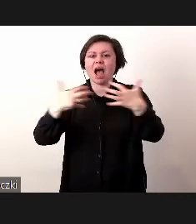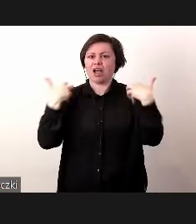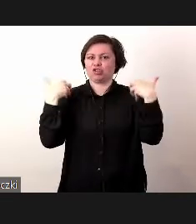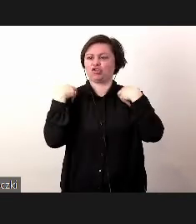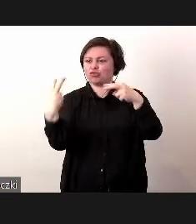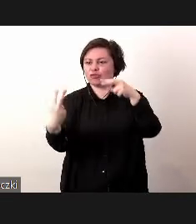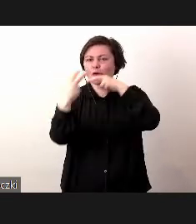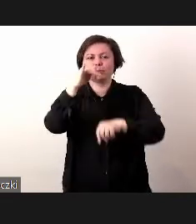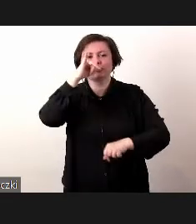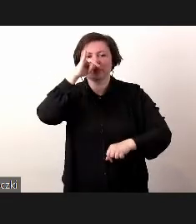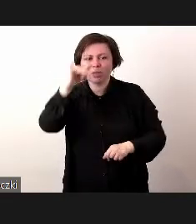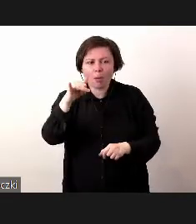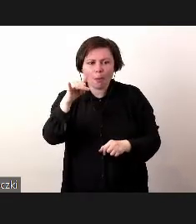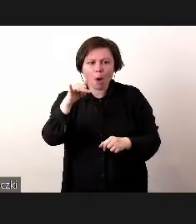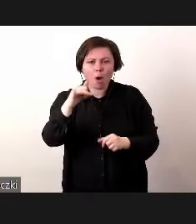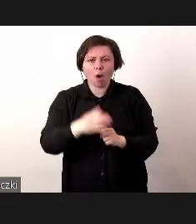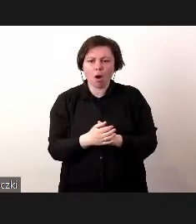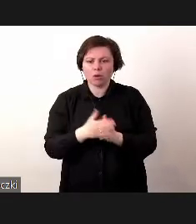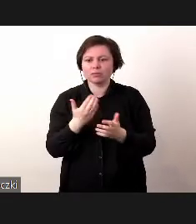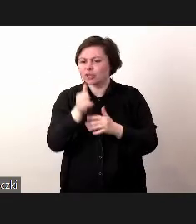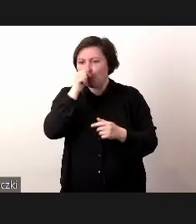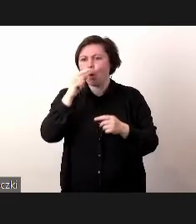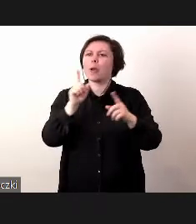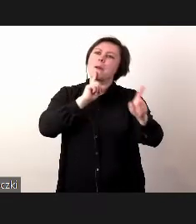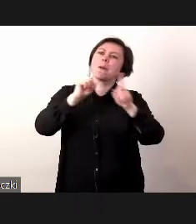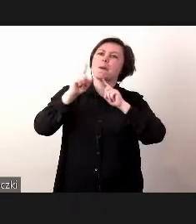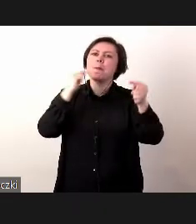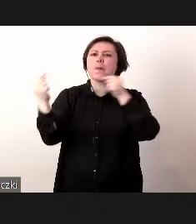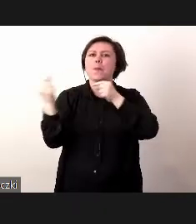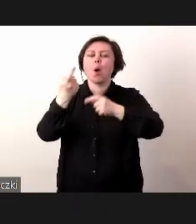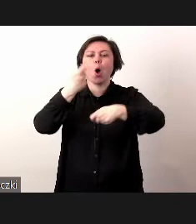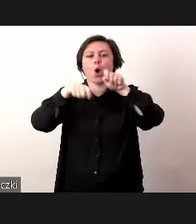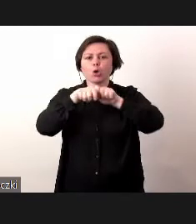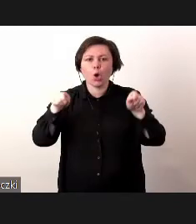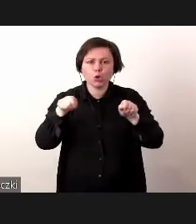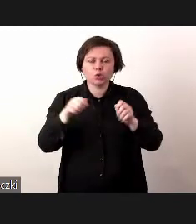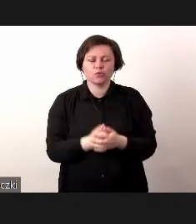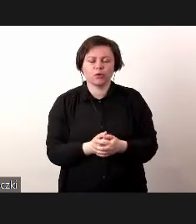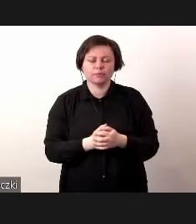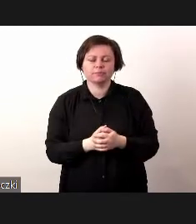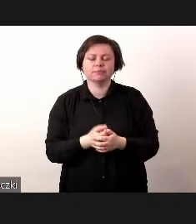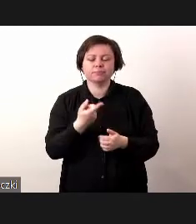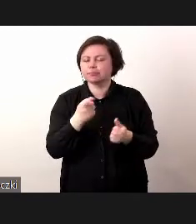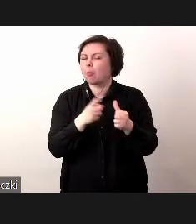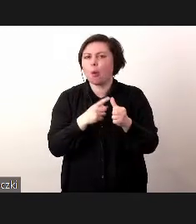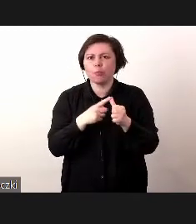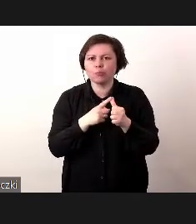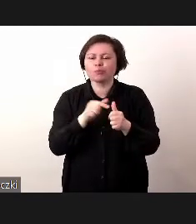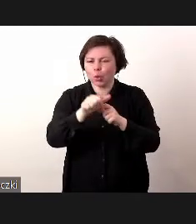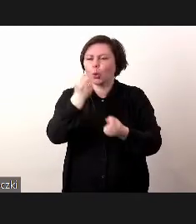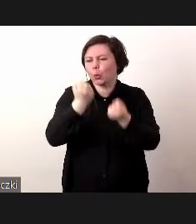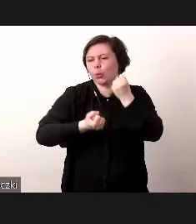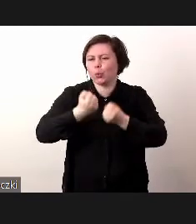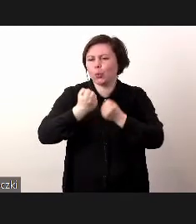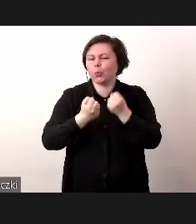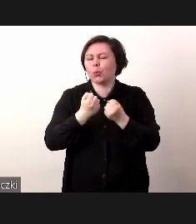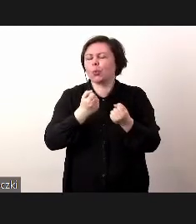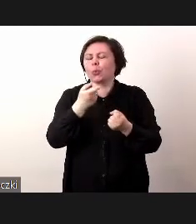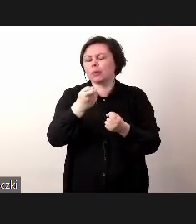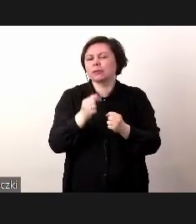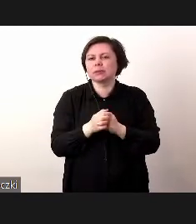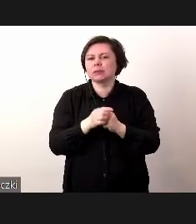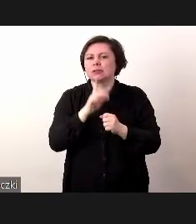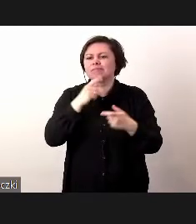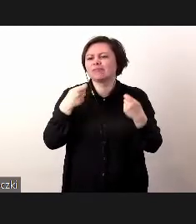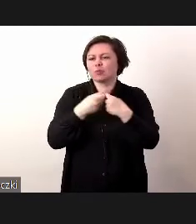twarzą w twarz i podyskutować o rozwiązaniach, po pierwsze utrudnia nam to szczególnie